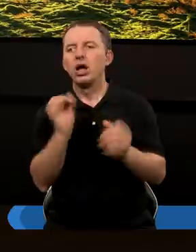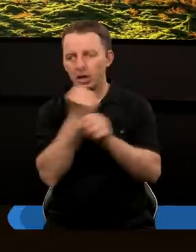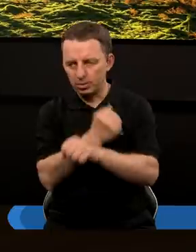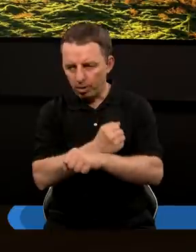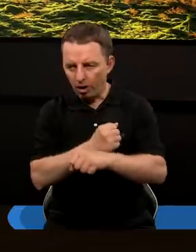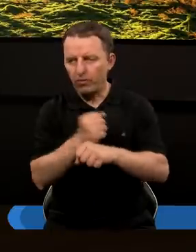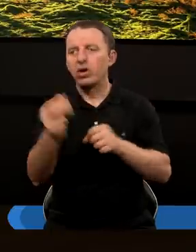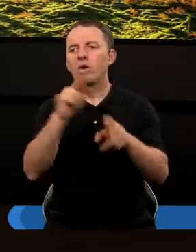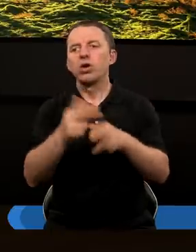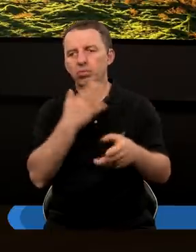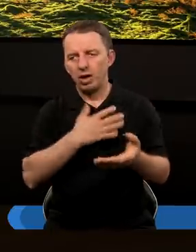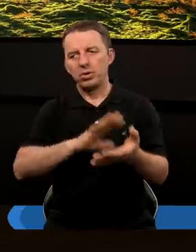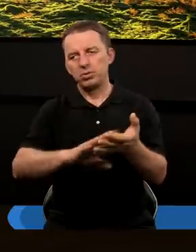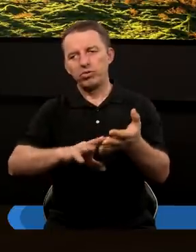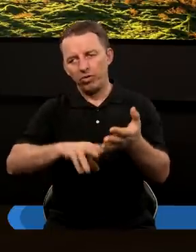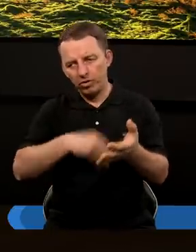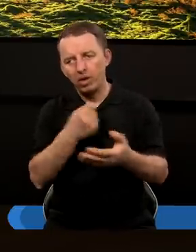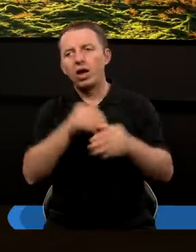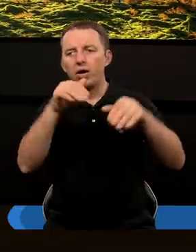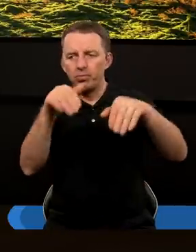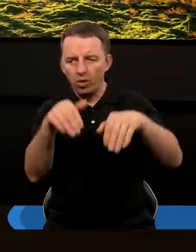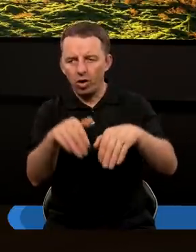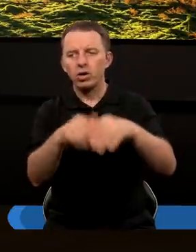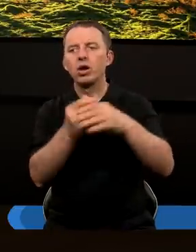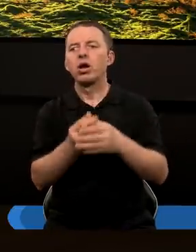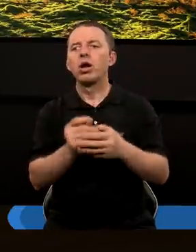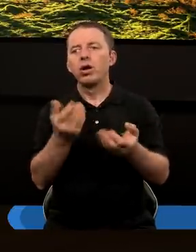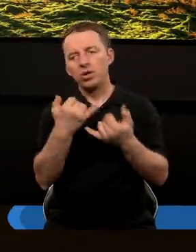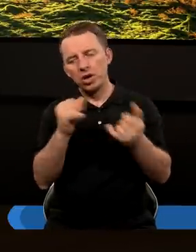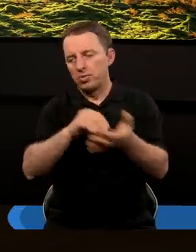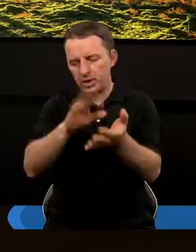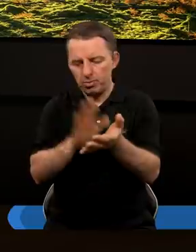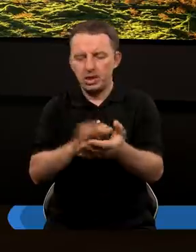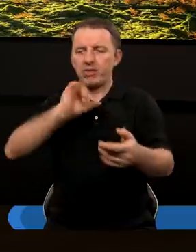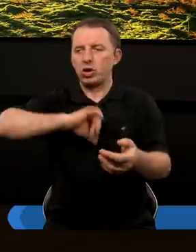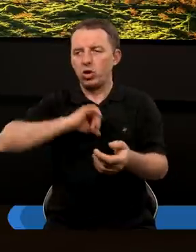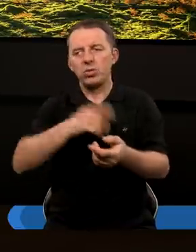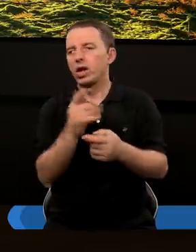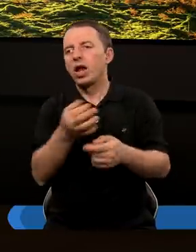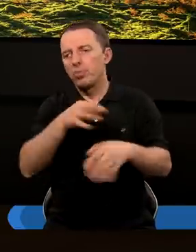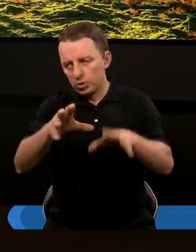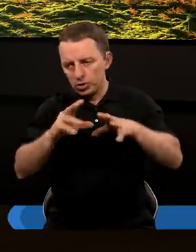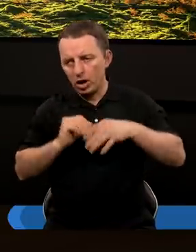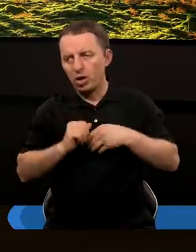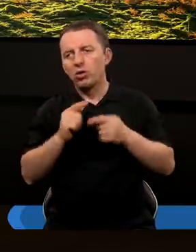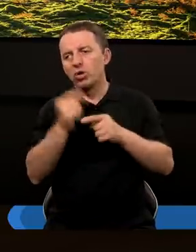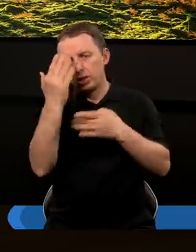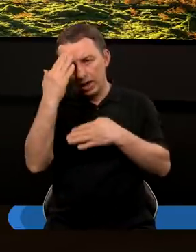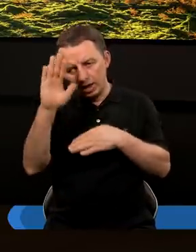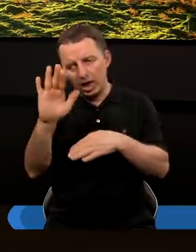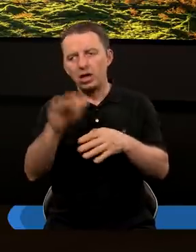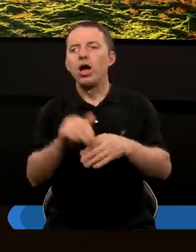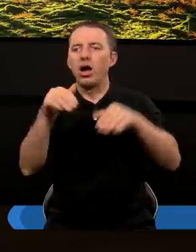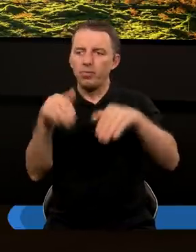plan zbawienia, prawda? Który znamy z Pisma Świętego i możemy tę wiedzę przypisać niejako sobie i szuć się lepszymi od tych, którzy jej nie